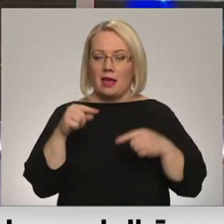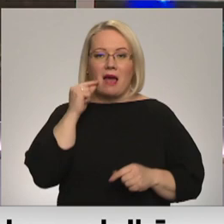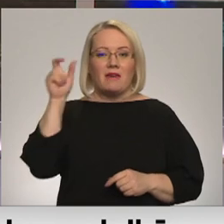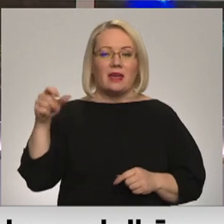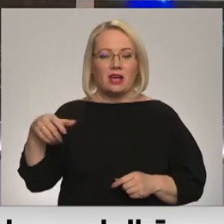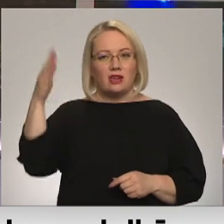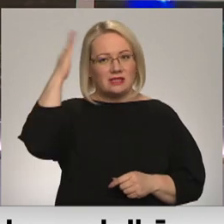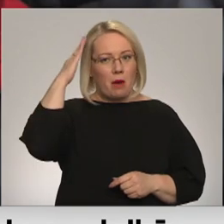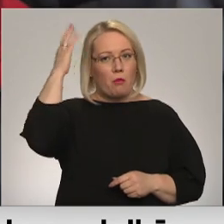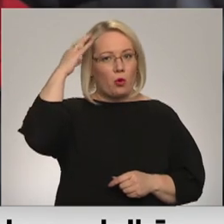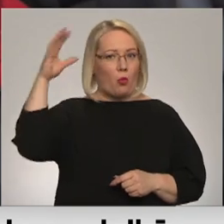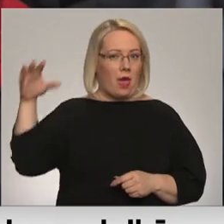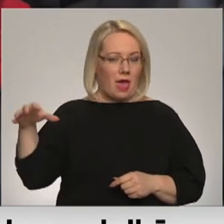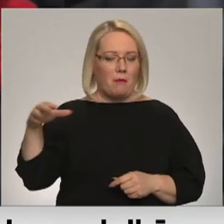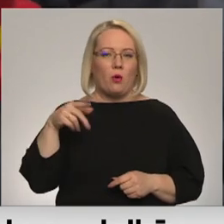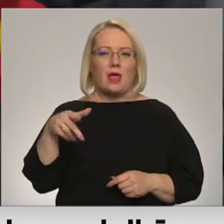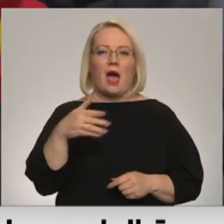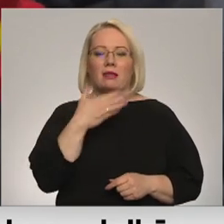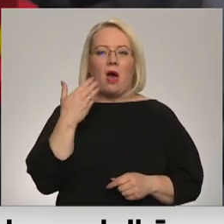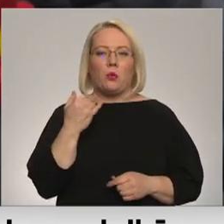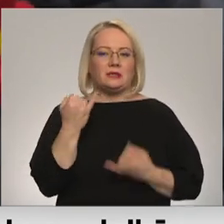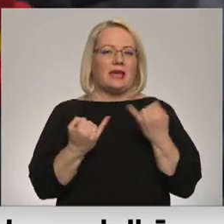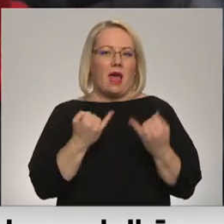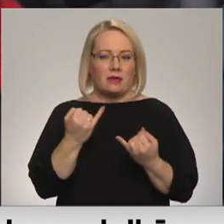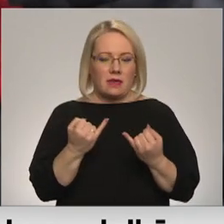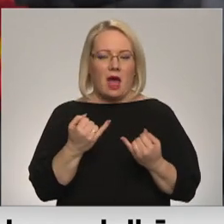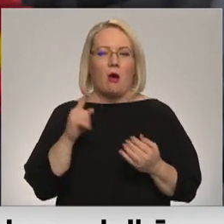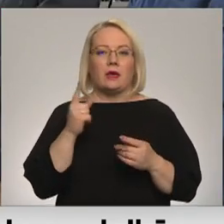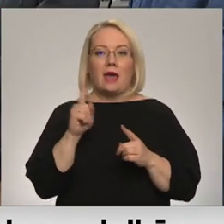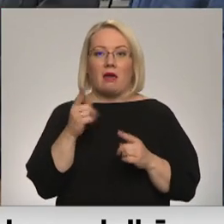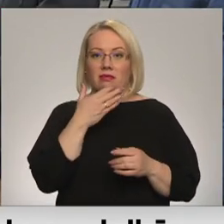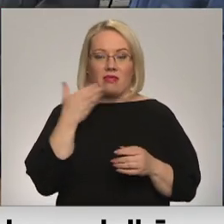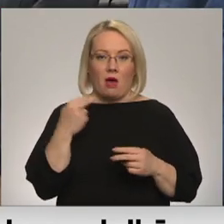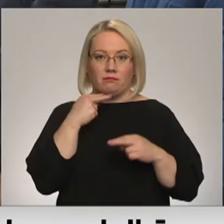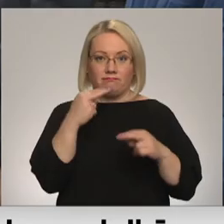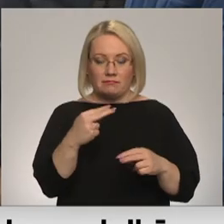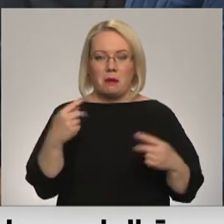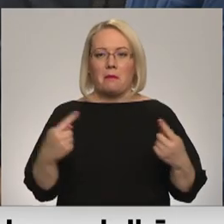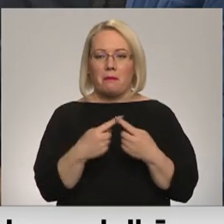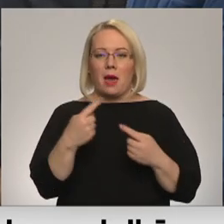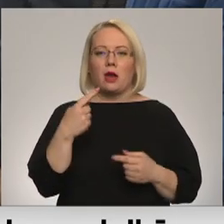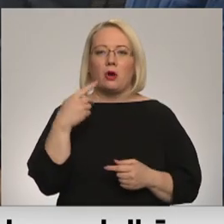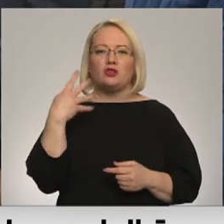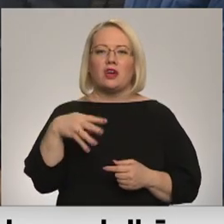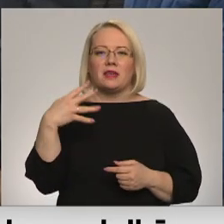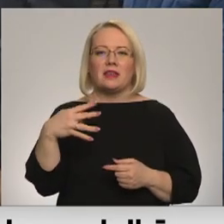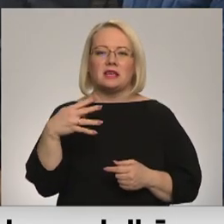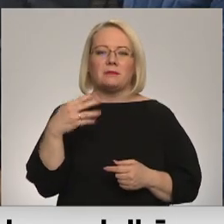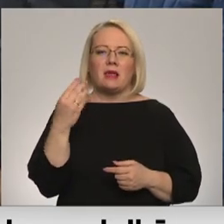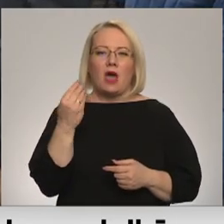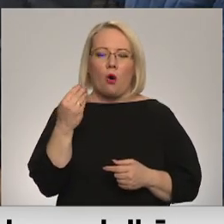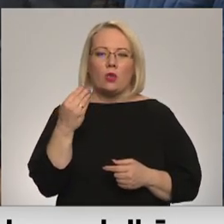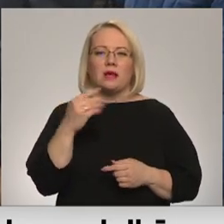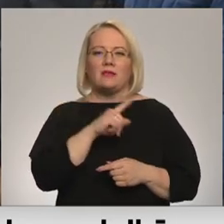noņem cepuri. Par klājas necieņas izrādīšanu valsts hīmenai piemēro naudas sodu līdz 140 naudas sodu vienībām, jeb līdz